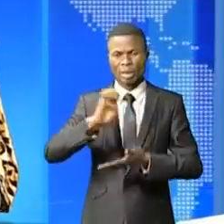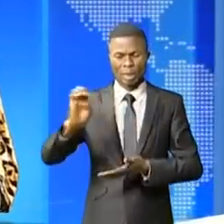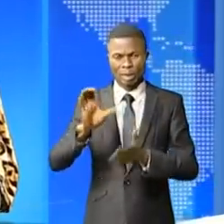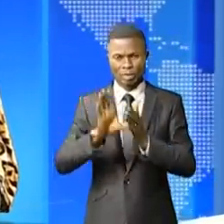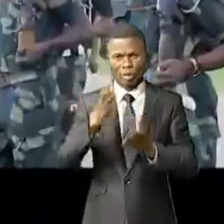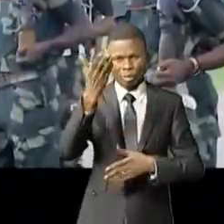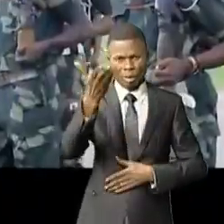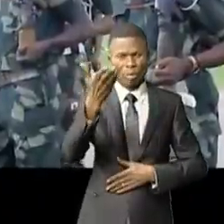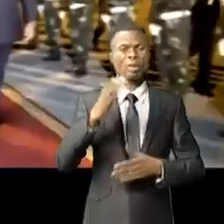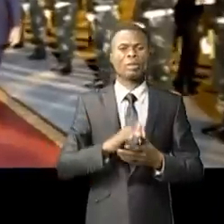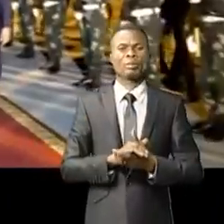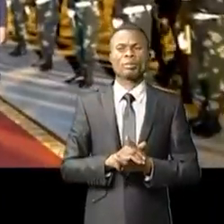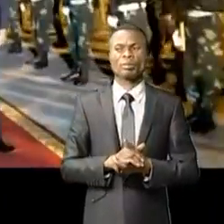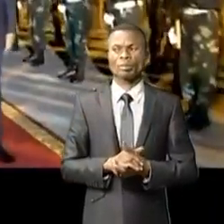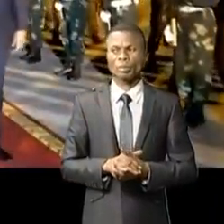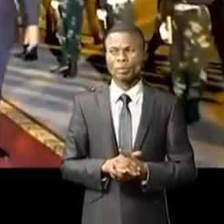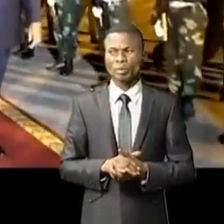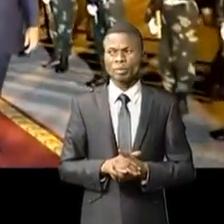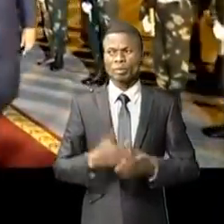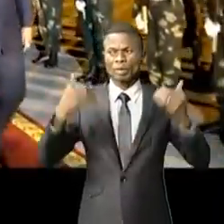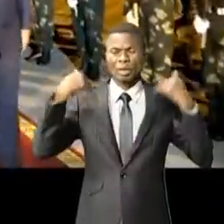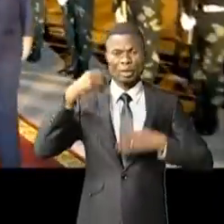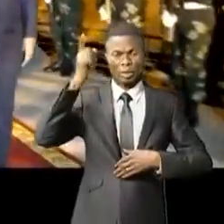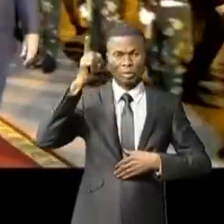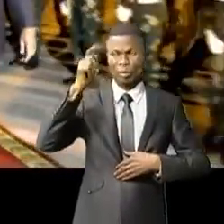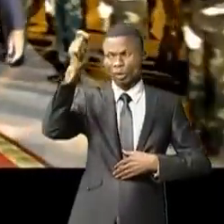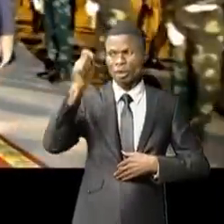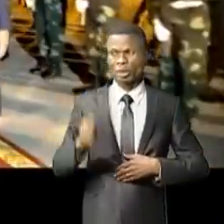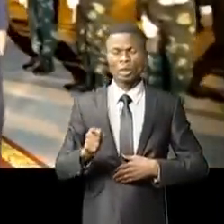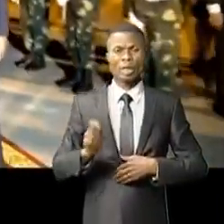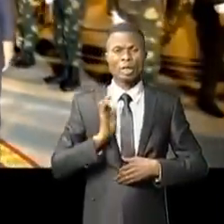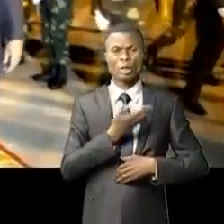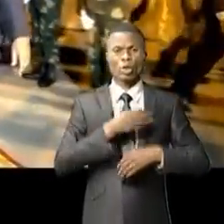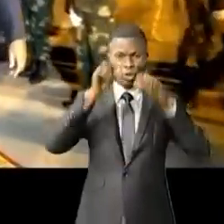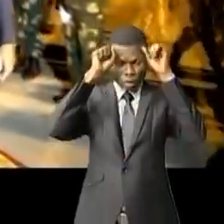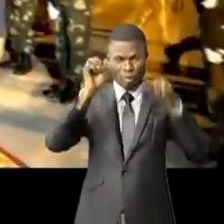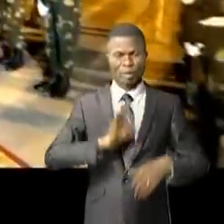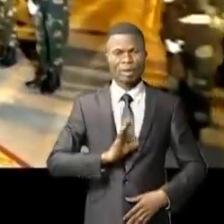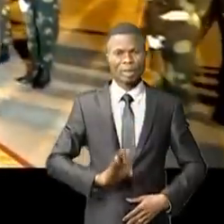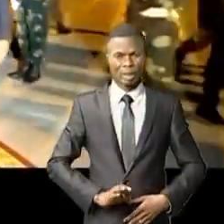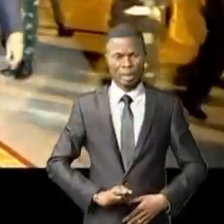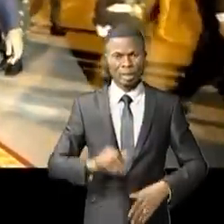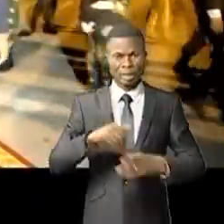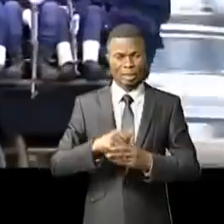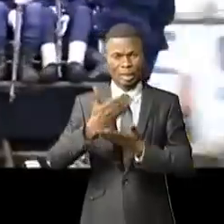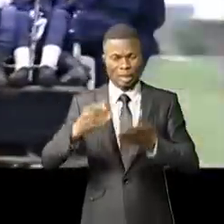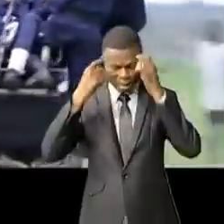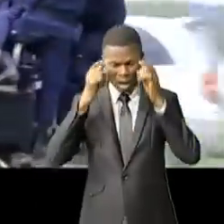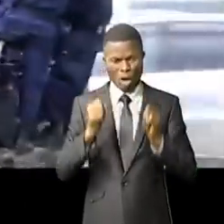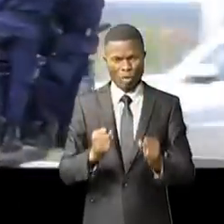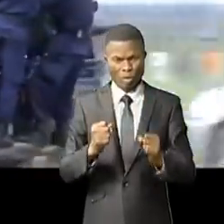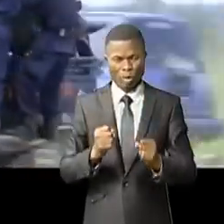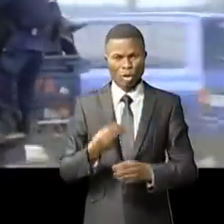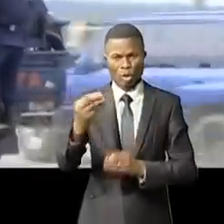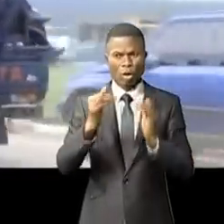Oskar Mbarkaïch. Le siège décrété par le commandant suprême de forces armées, Félix Antoine Tizke de Tchoulombo, est dans sa phase déterminante pour la